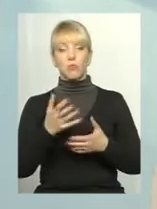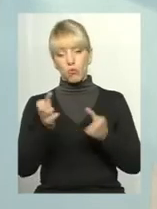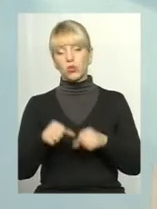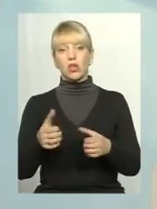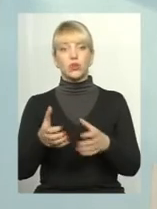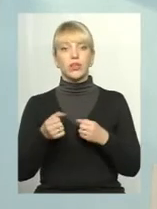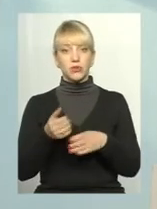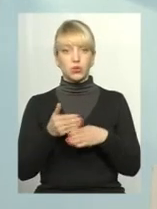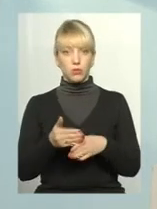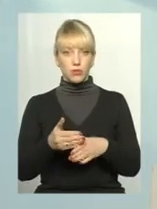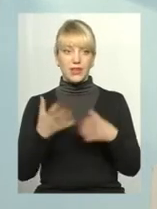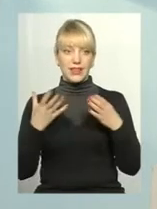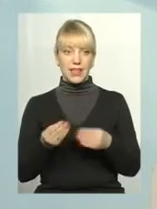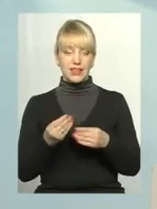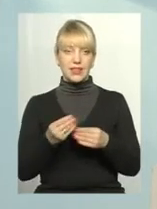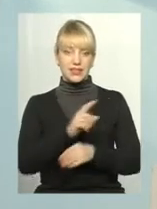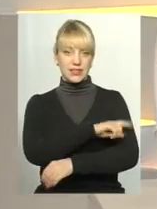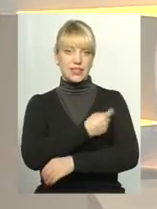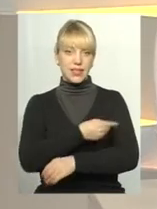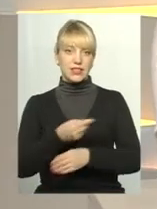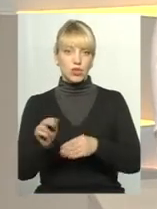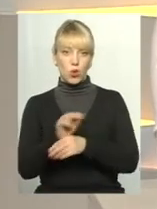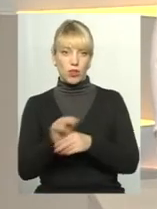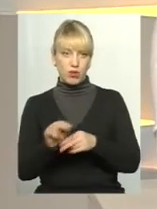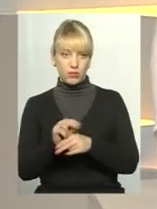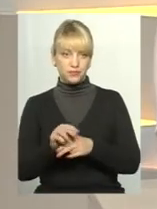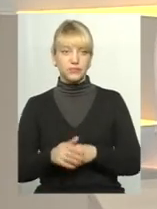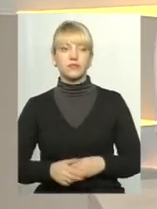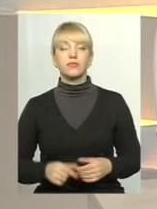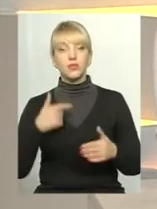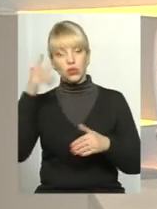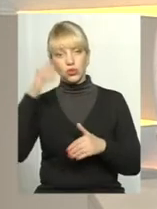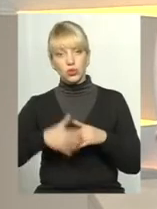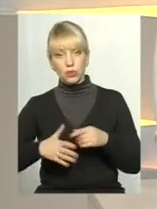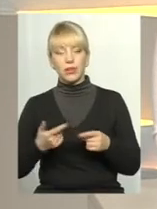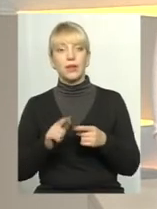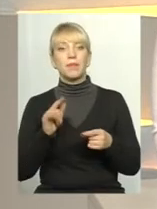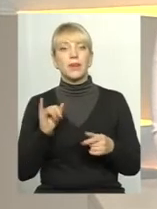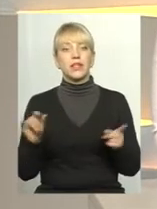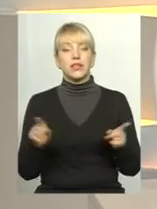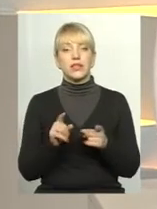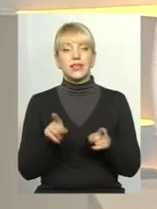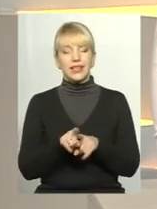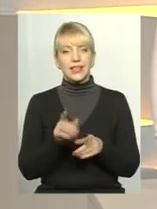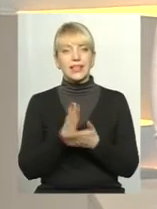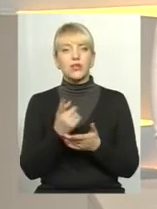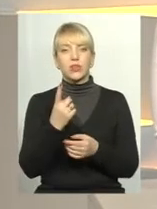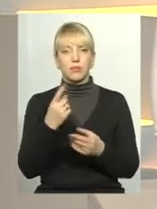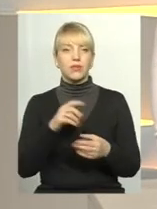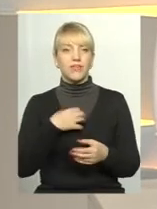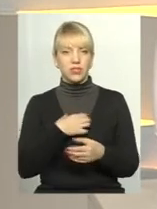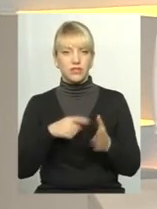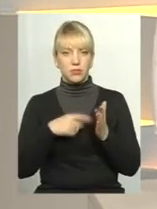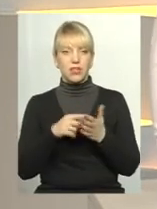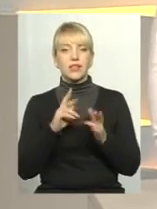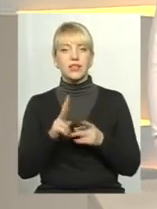допомогу в денному стаціонарі. Зрозуміло. Дякую вам велике. І ще є таке питання, яке дуже хотілося б задати. Це